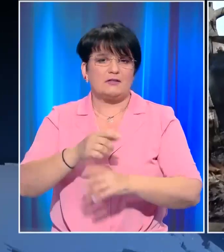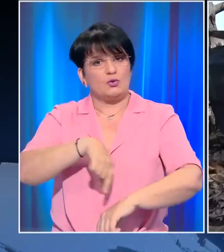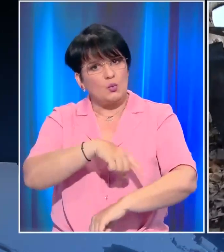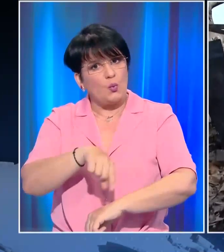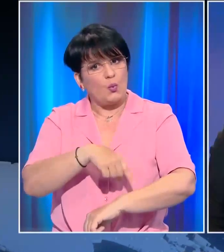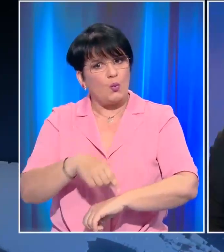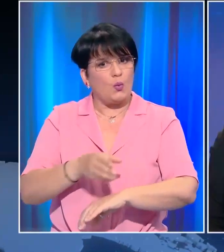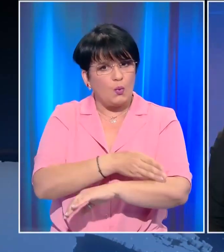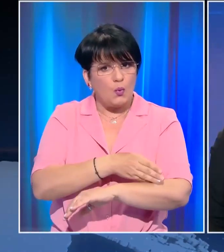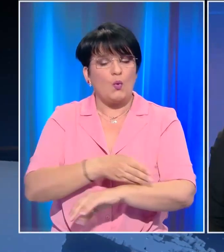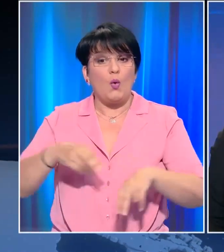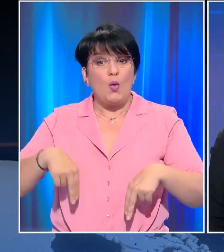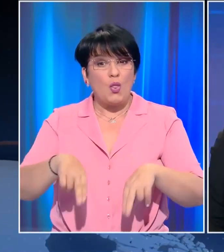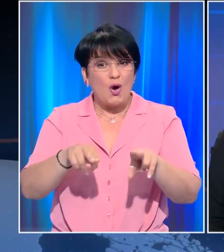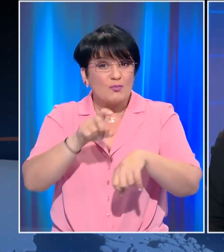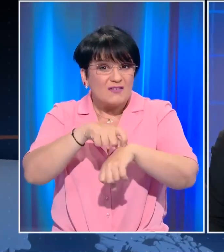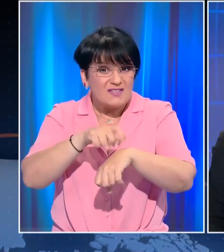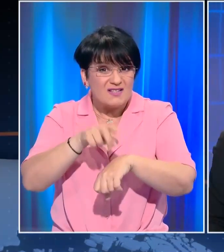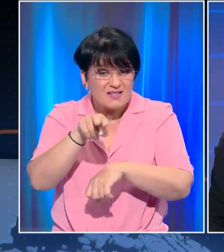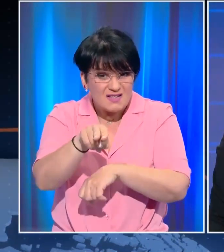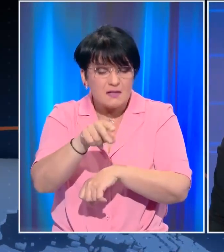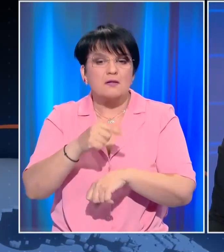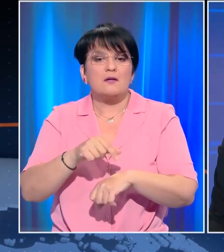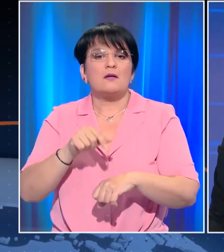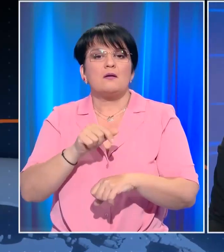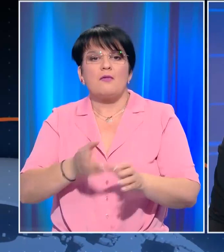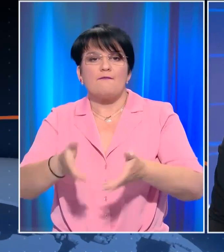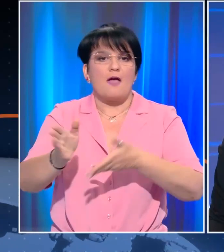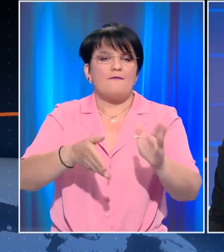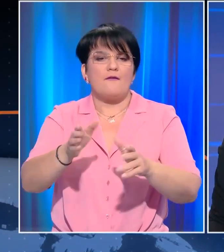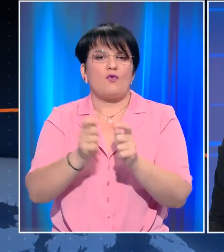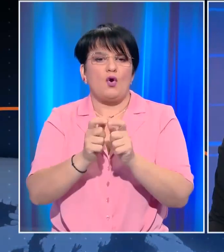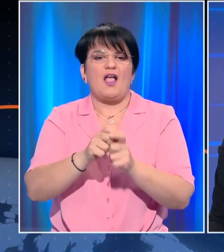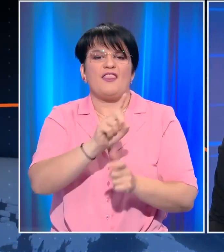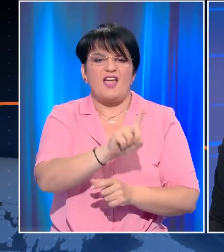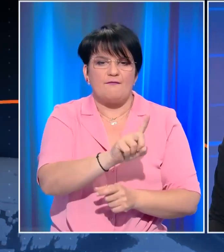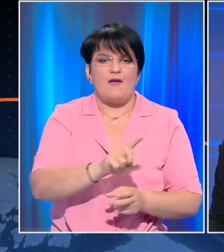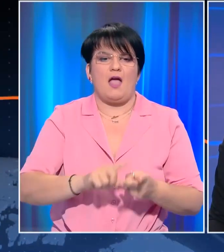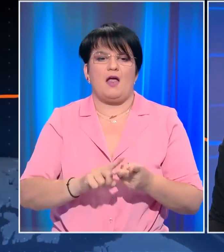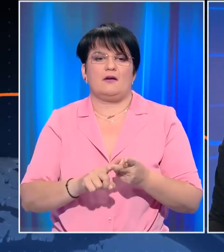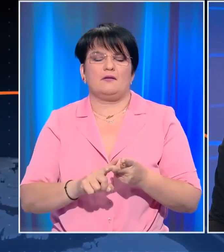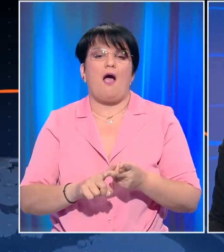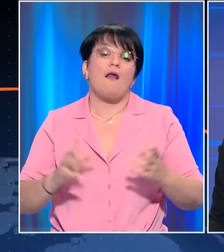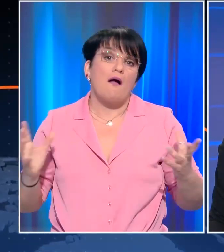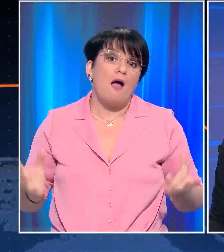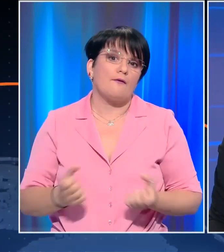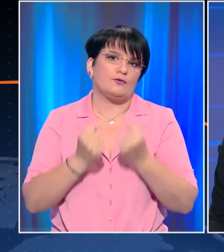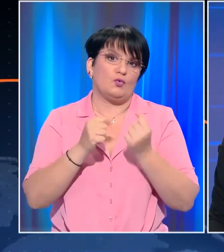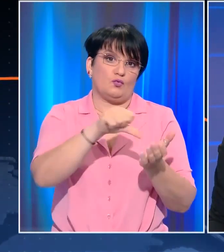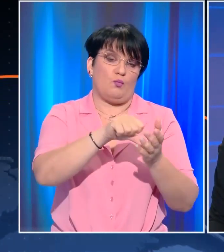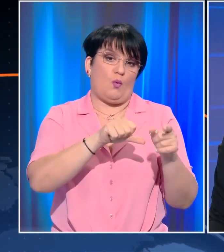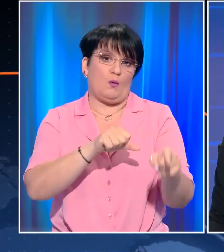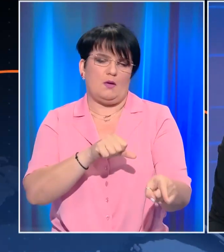ώρες. Και να πούμε ότι ο δρόμος που βλέπετε είναι ο δρόμος που φεύγει από το χωριό, χάνει, δερβαίνει. Είναι ευτυχές ότι ο συγκεκριμένος